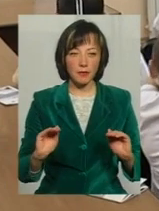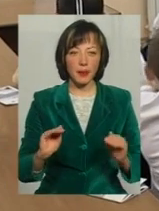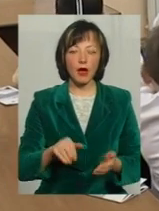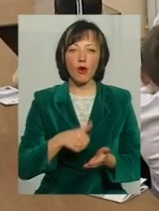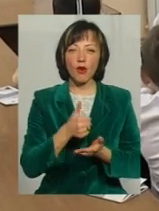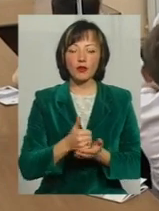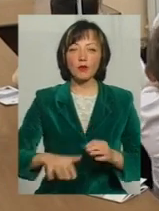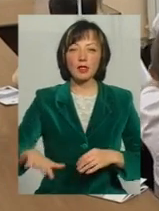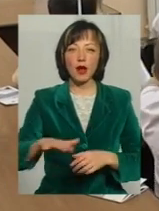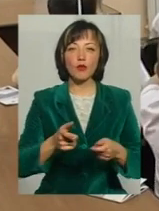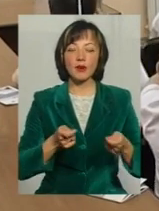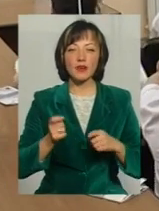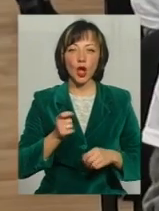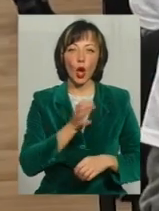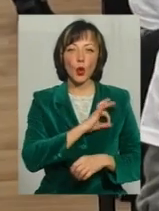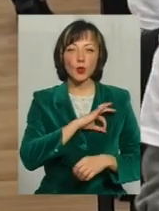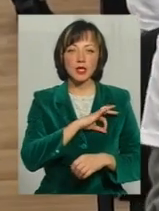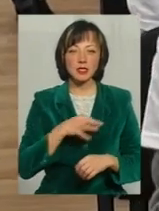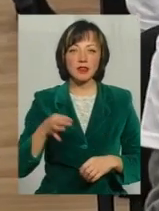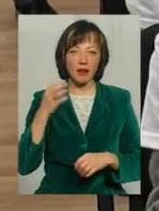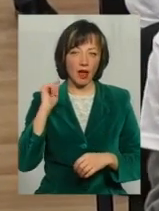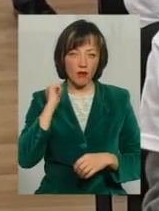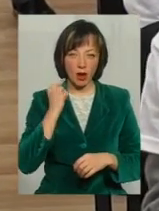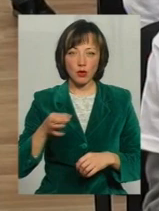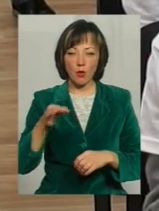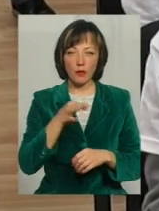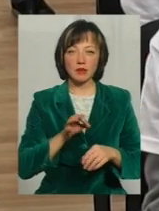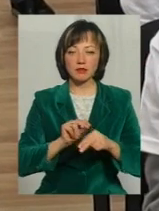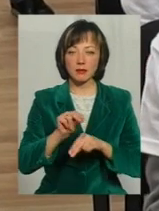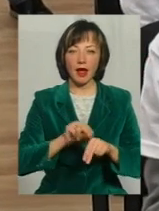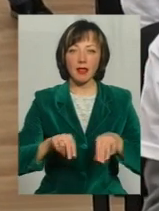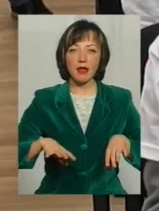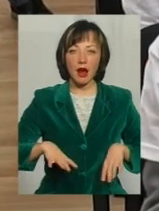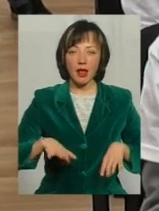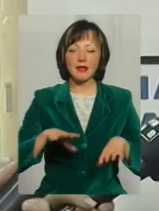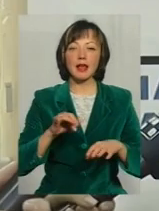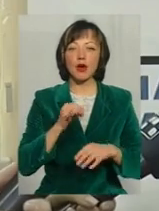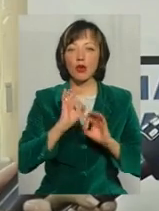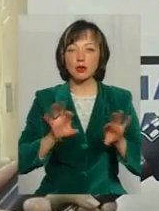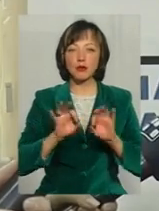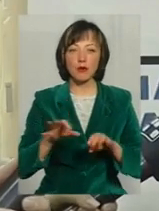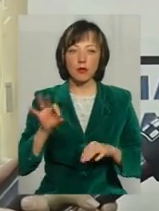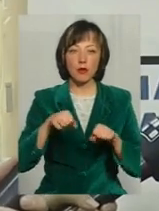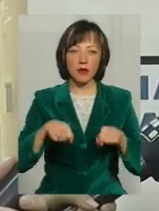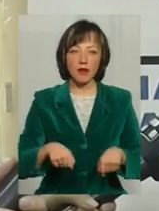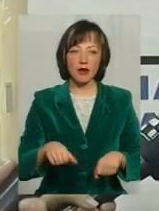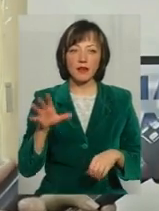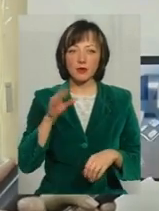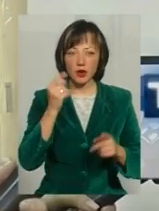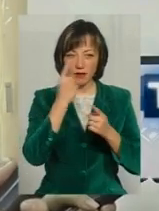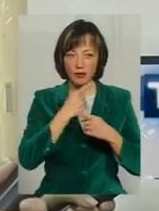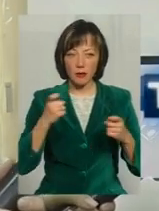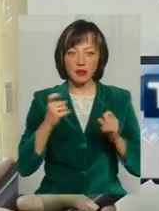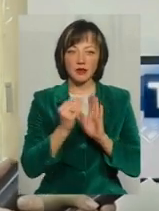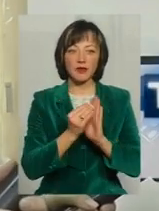головному територіальному управлінні юстиції області для них провели тренінг і розповіли їм про їхні права Всю інформацію я вже виклав